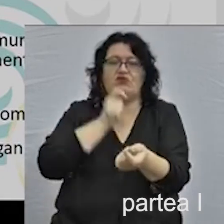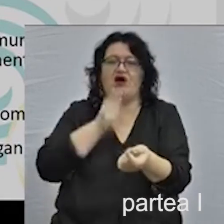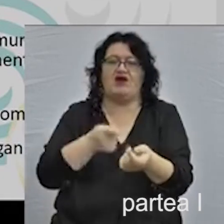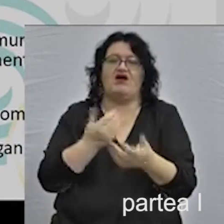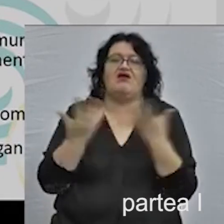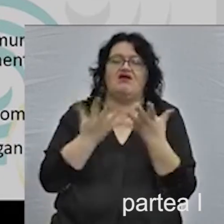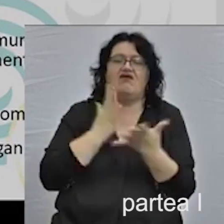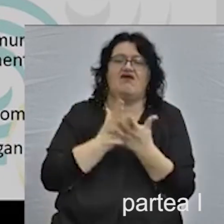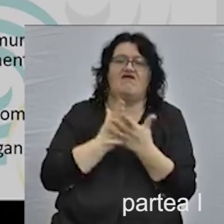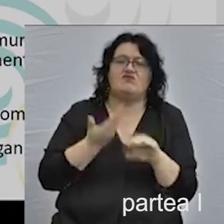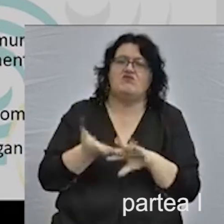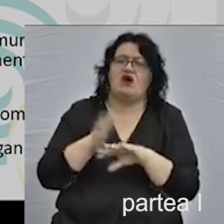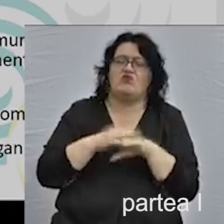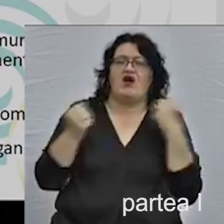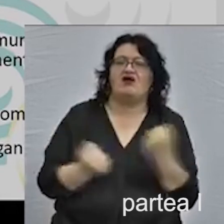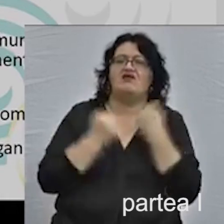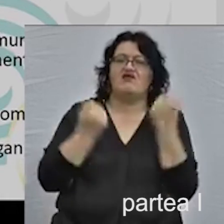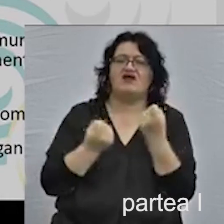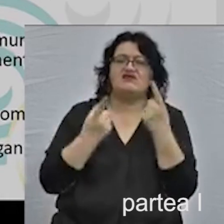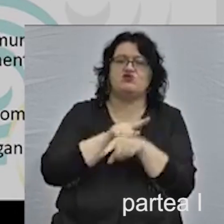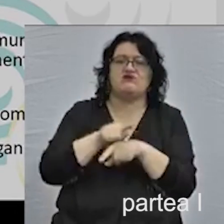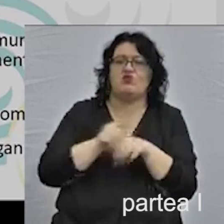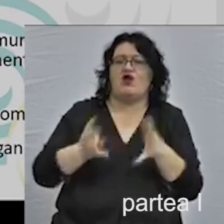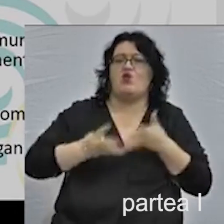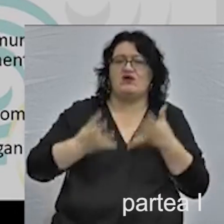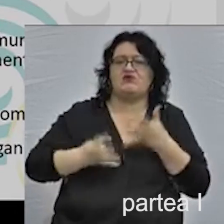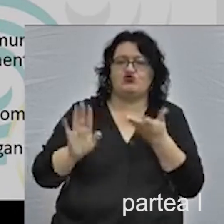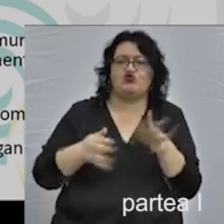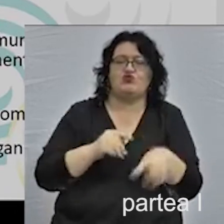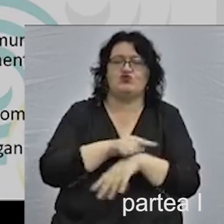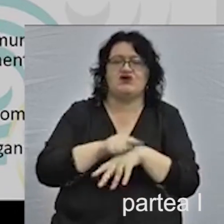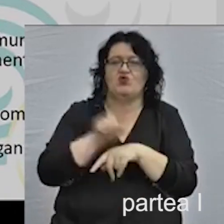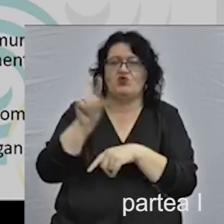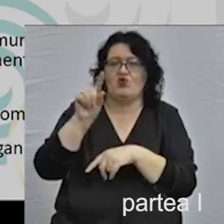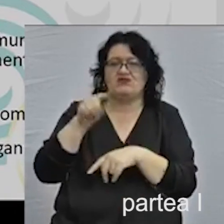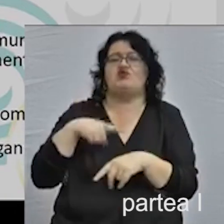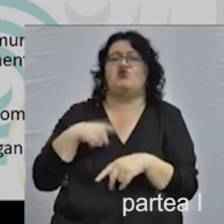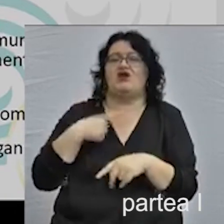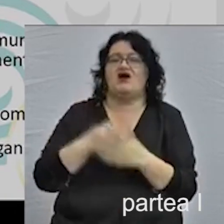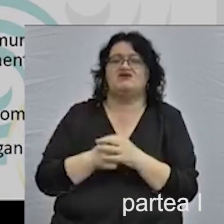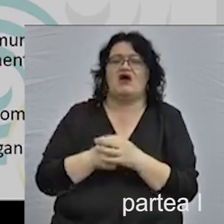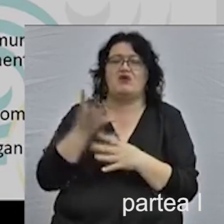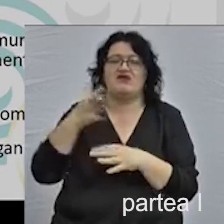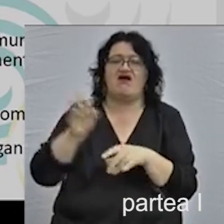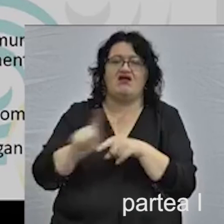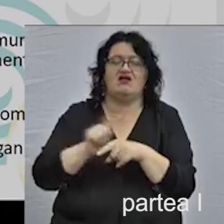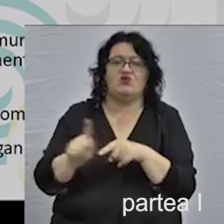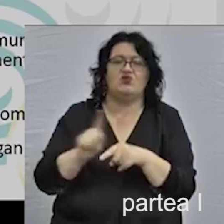fost foarte activ la sfârșitul secolului XIX, începutul secolului XX. El este, printre alte,